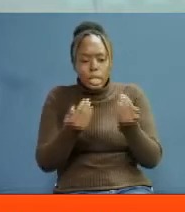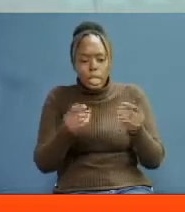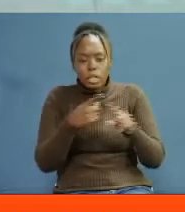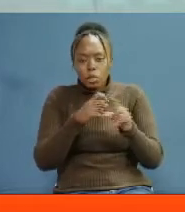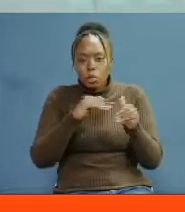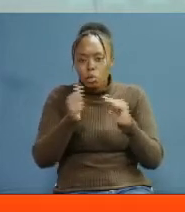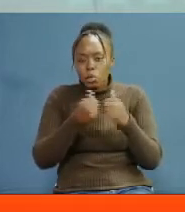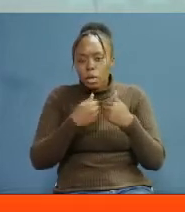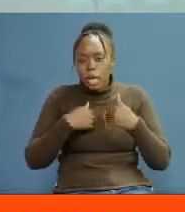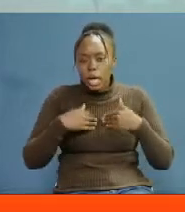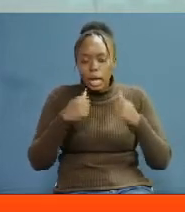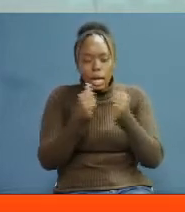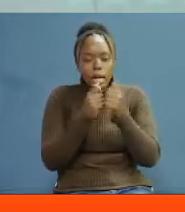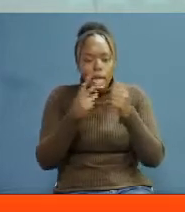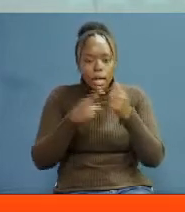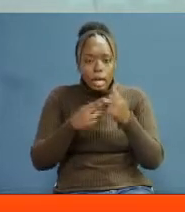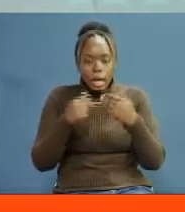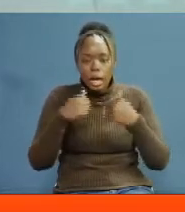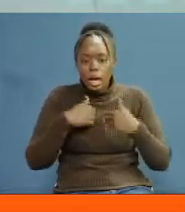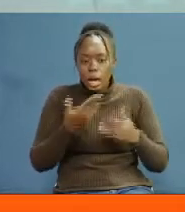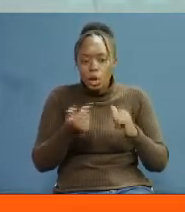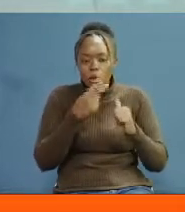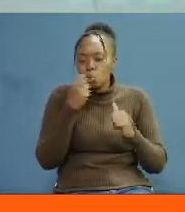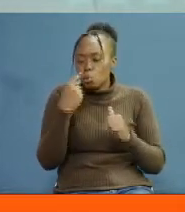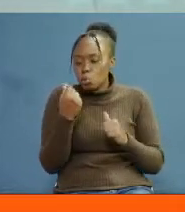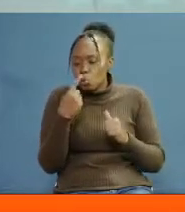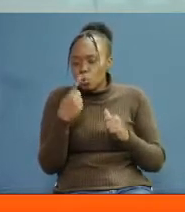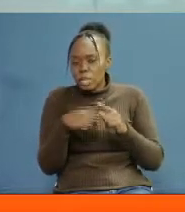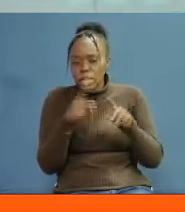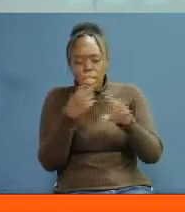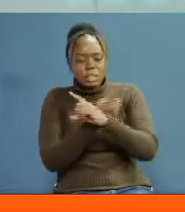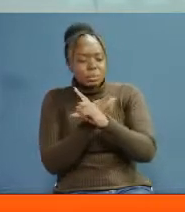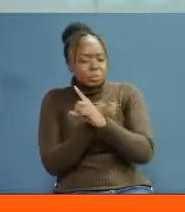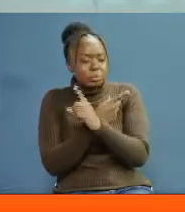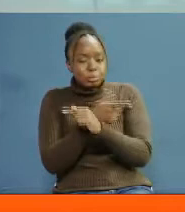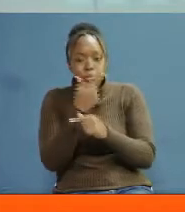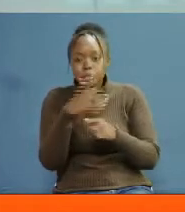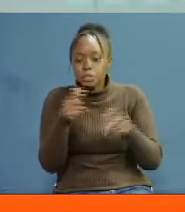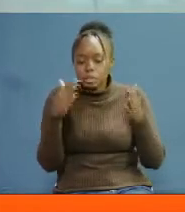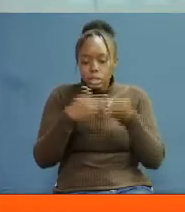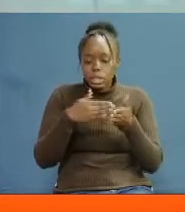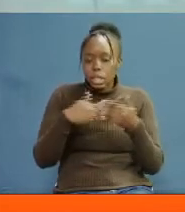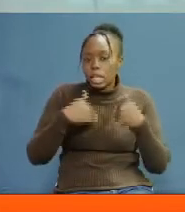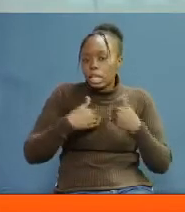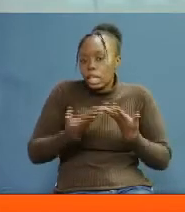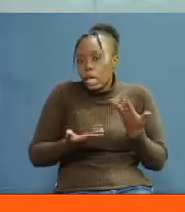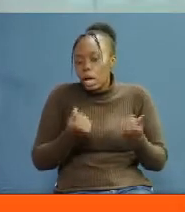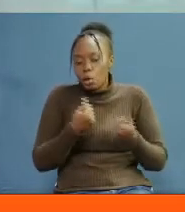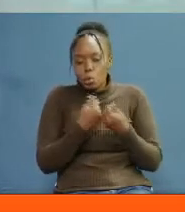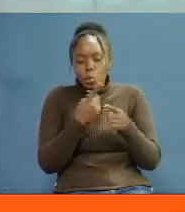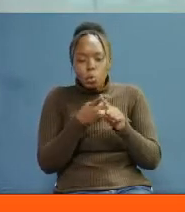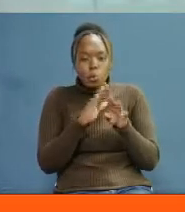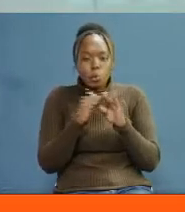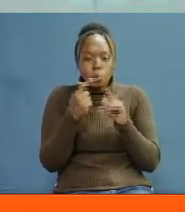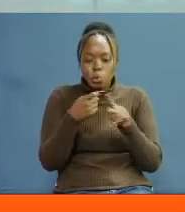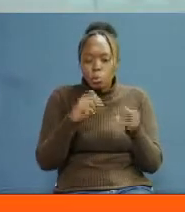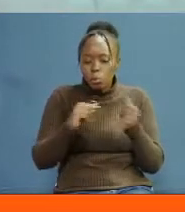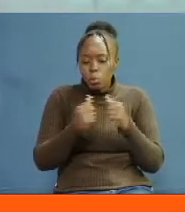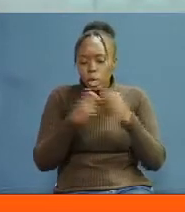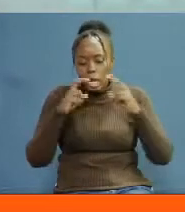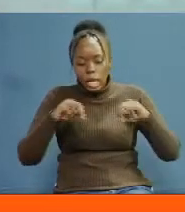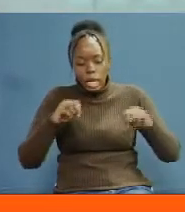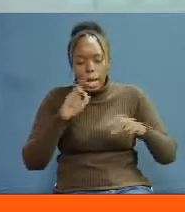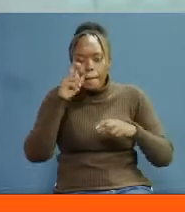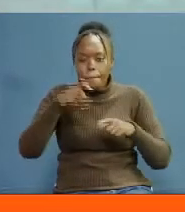umbrio miaka kuminamoja mejihusisha na miadarati ya ainamoja au nyingine Hayo ni katika kati ya yalio ibuliwa kwenye uzinduzi